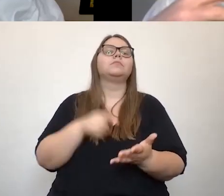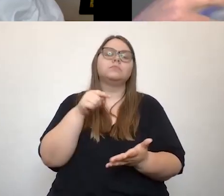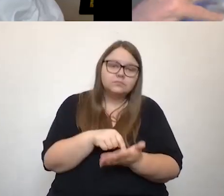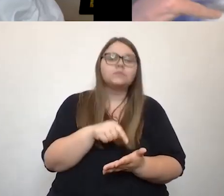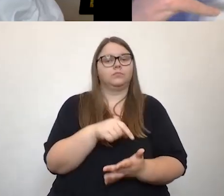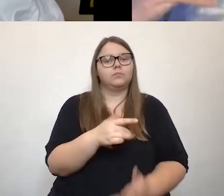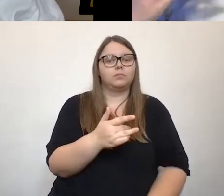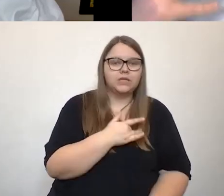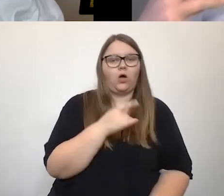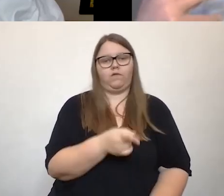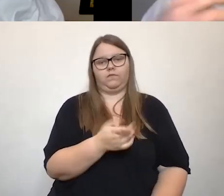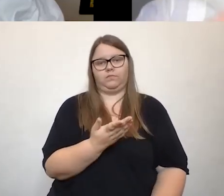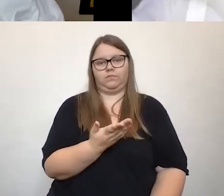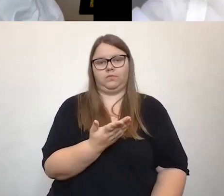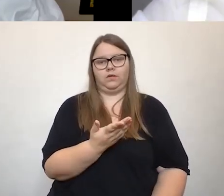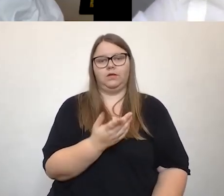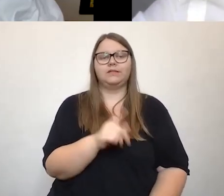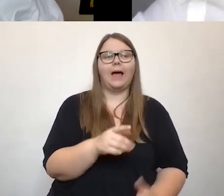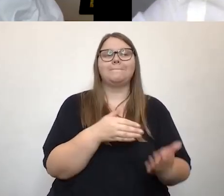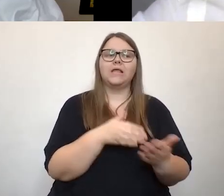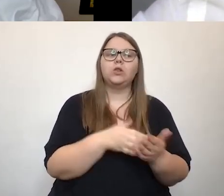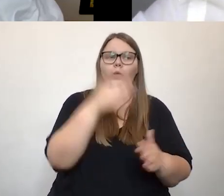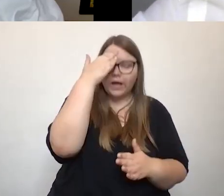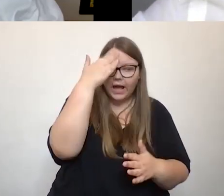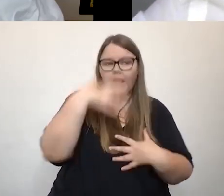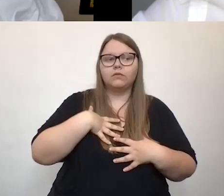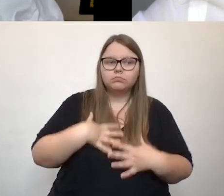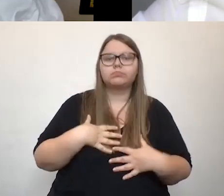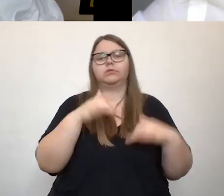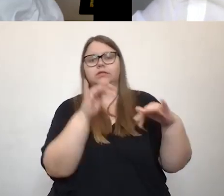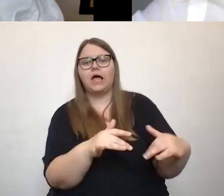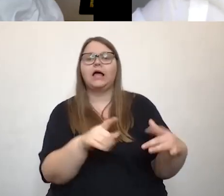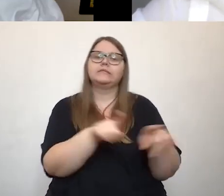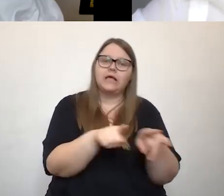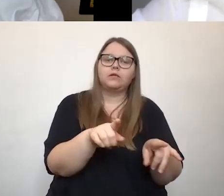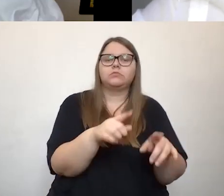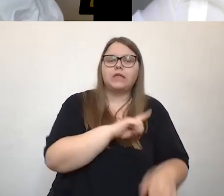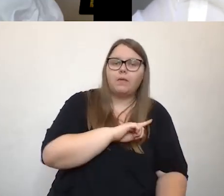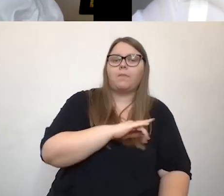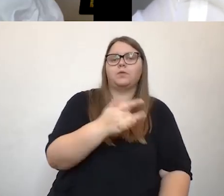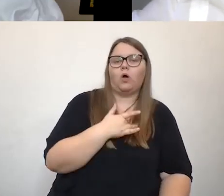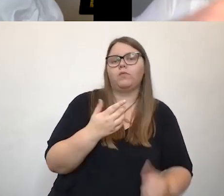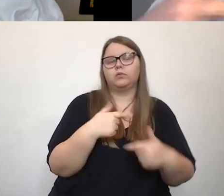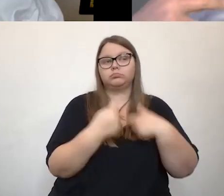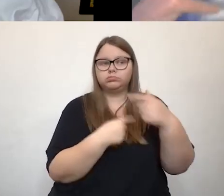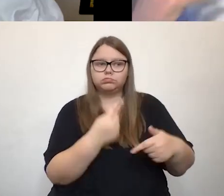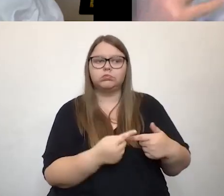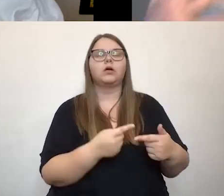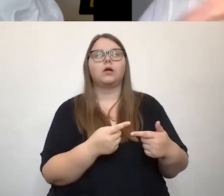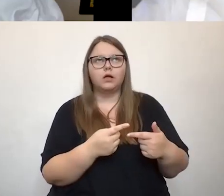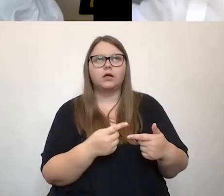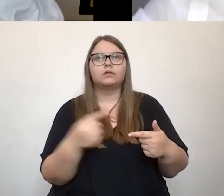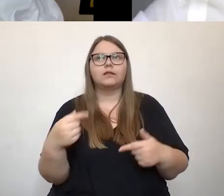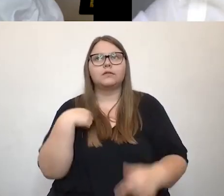natürlich das Phänomen Behinderung sehr, sehr gut kennen, aus dem täglichen Gebrauch und das eben zu entwickeln, das als eine